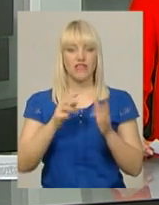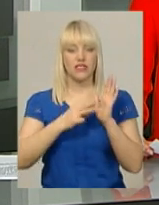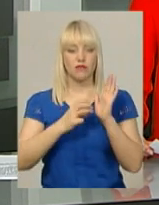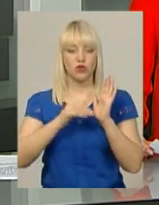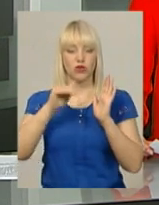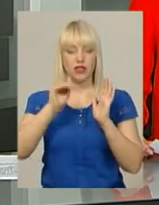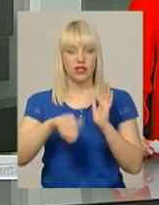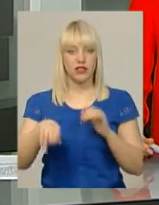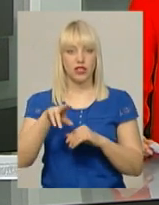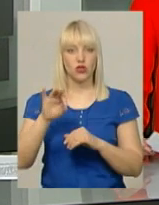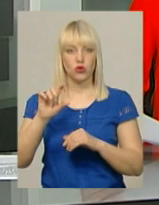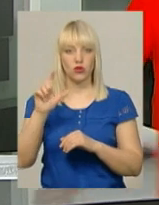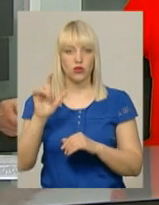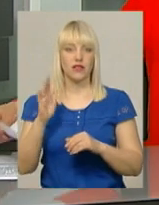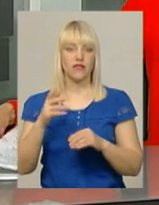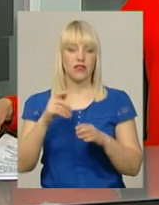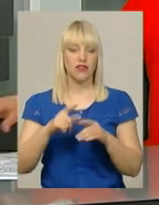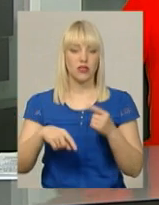тижня їх розподілять по областях.